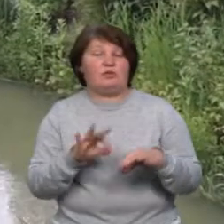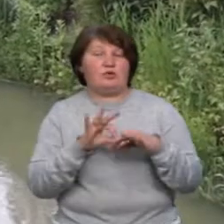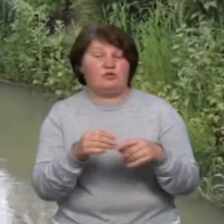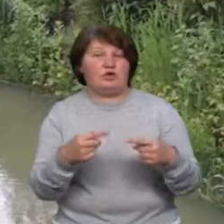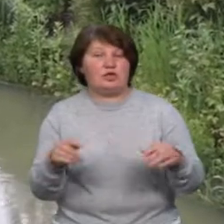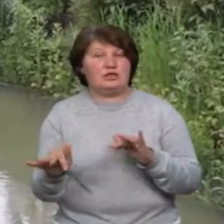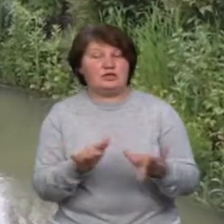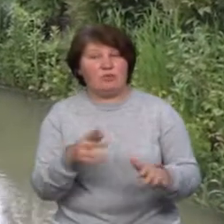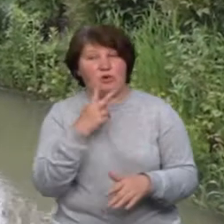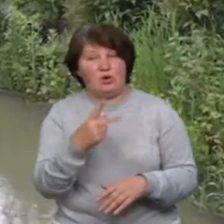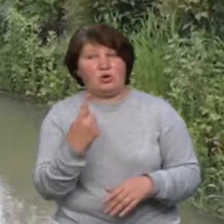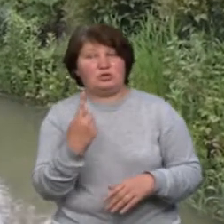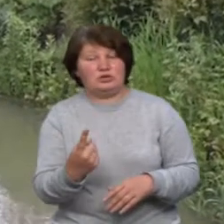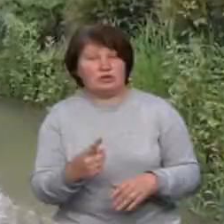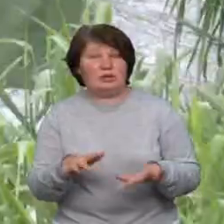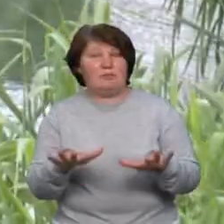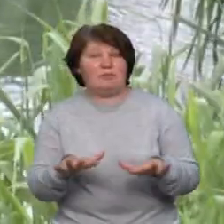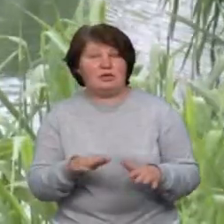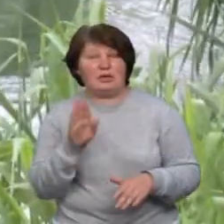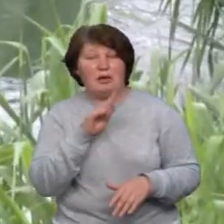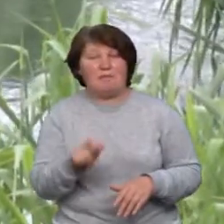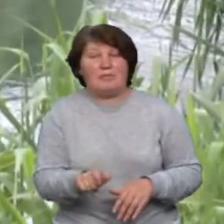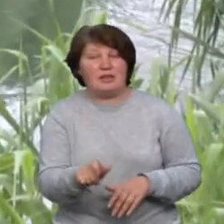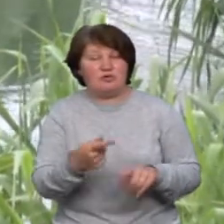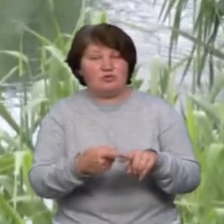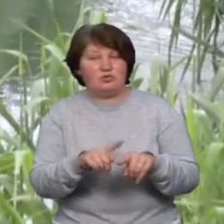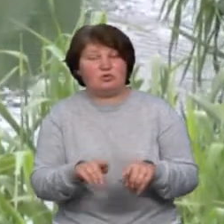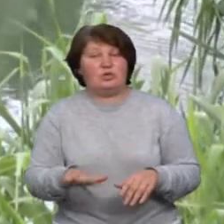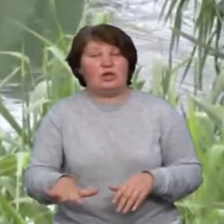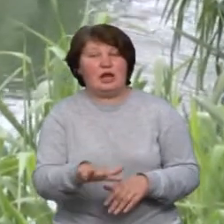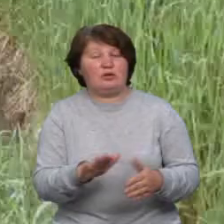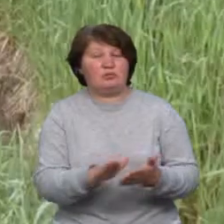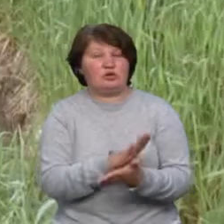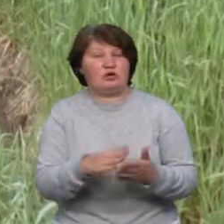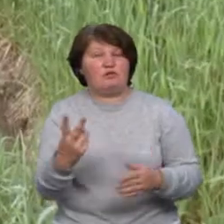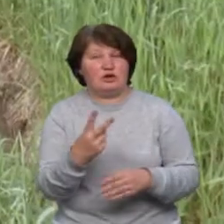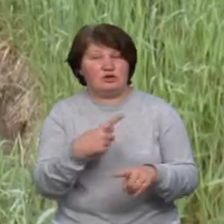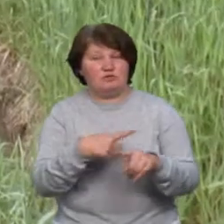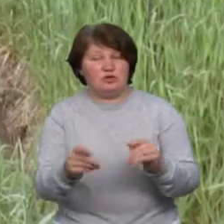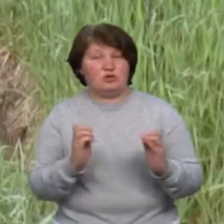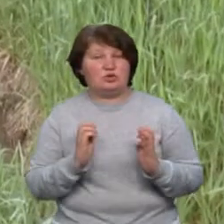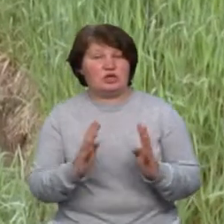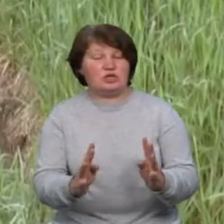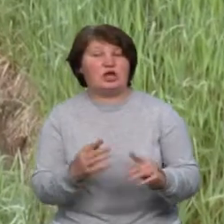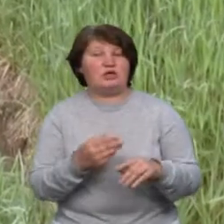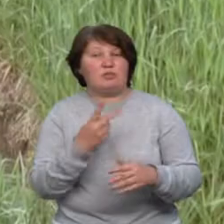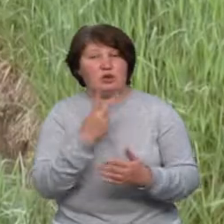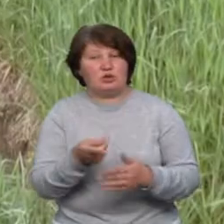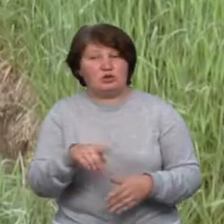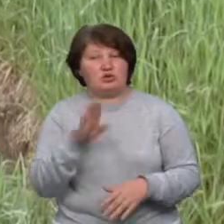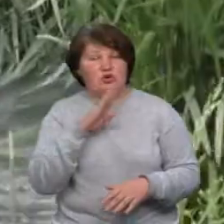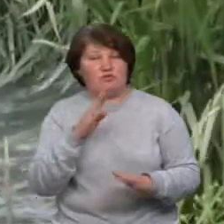показує одне із вузьких місць млинівки. Каже, цю ділянку прочищали двічі. Вона швидко заросла, і це свідчить про те, що в воду стікає